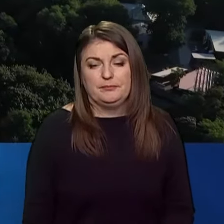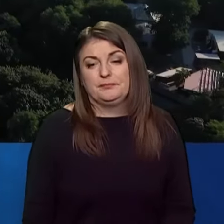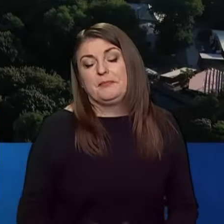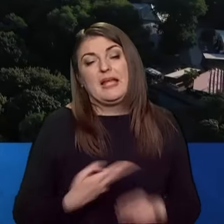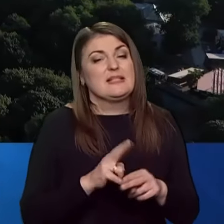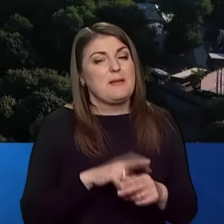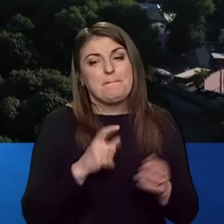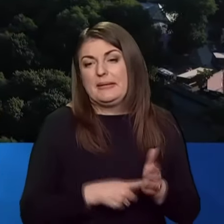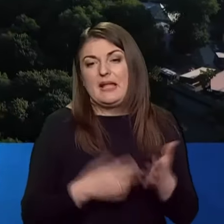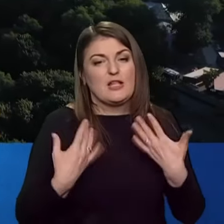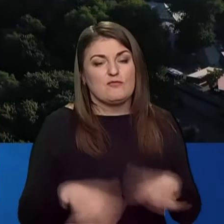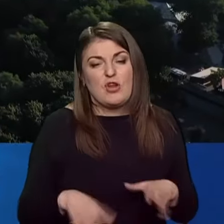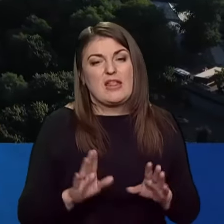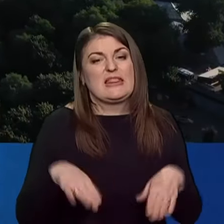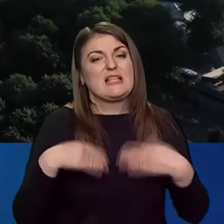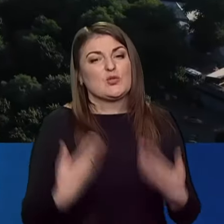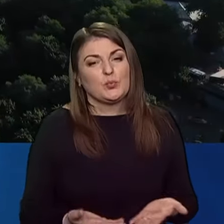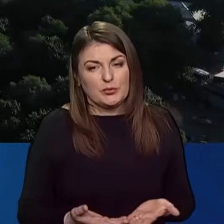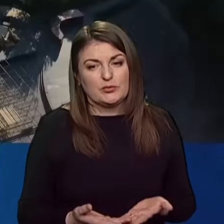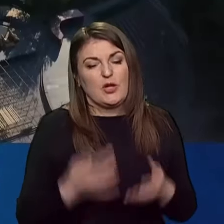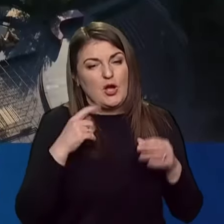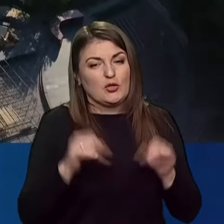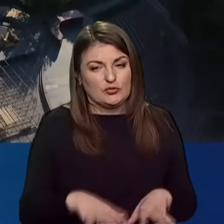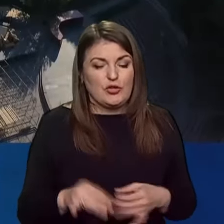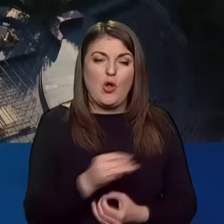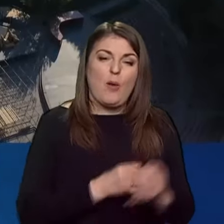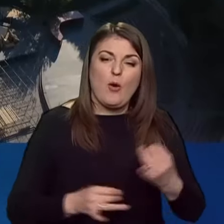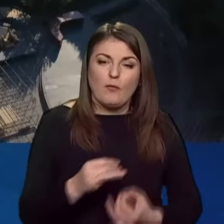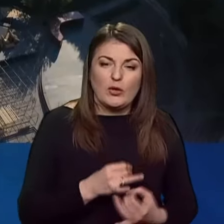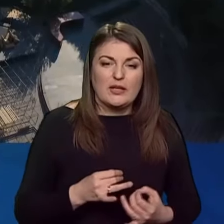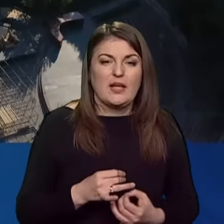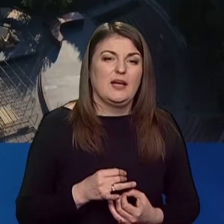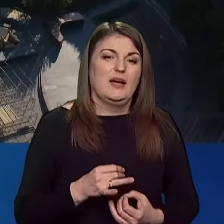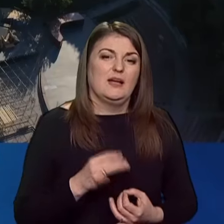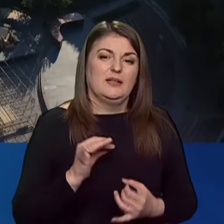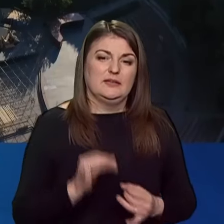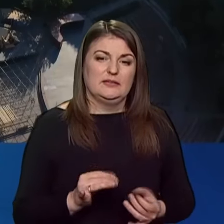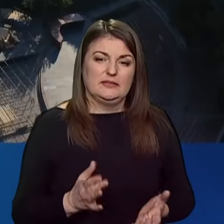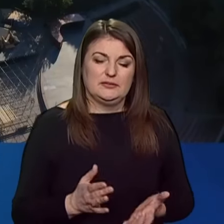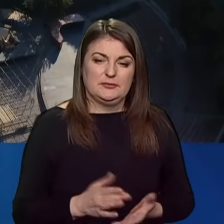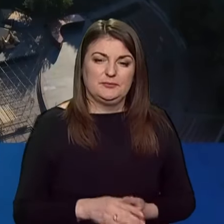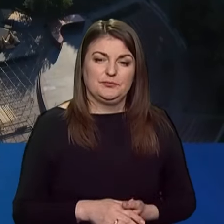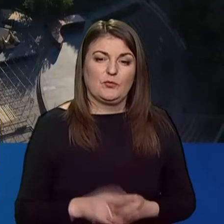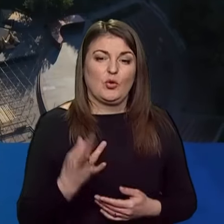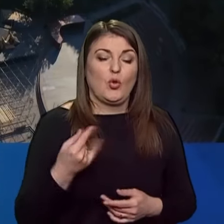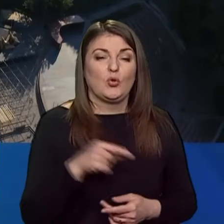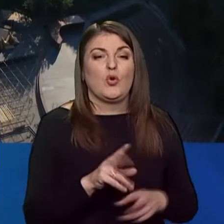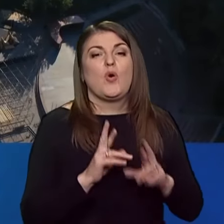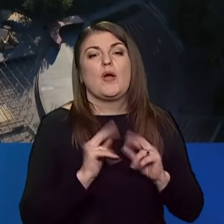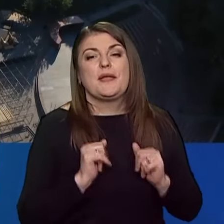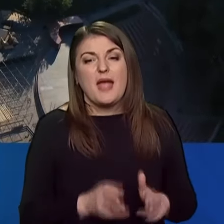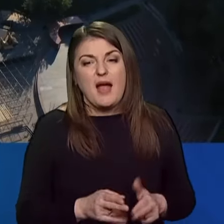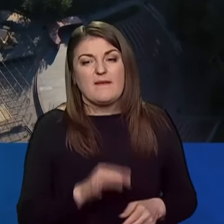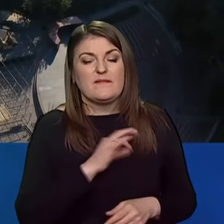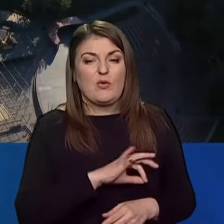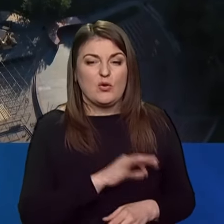Це питання вже наступного рішення, обговорення до того, як